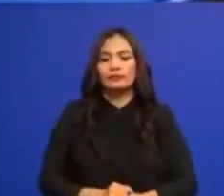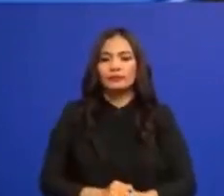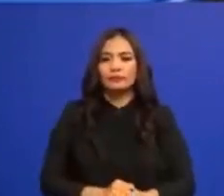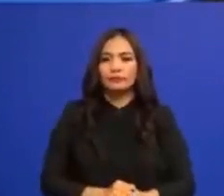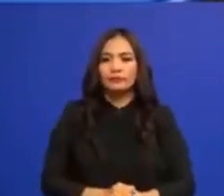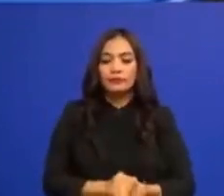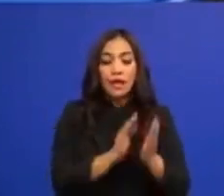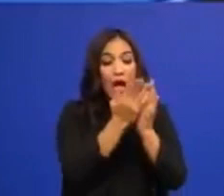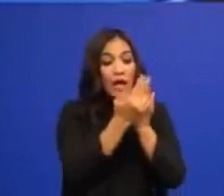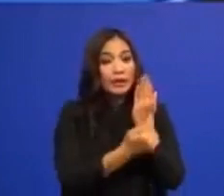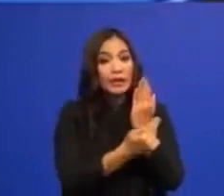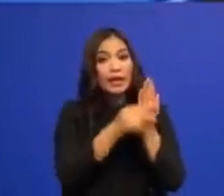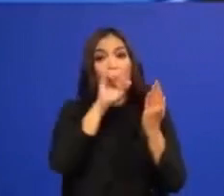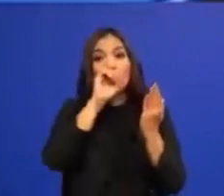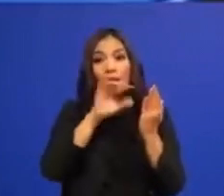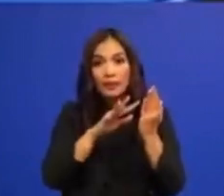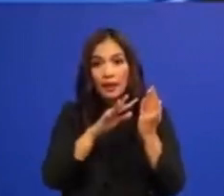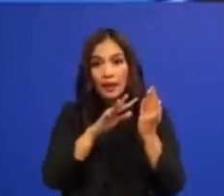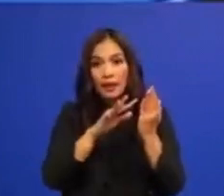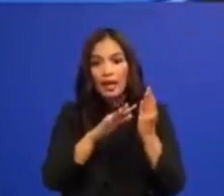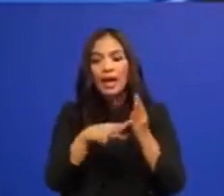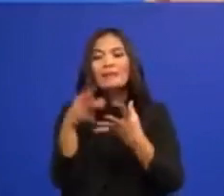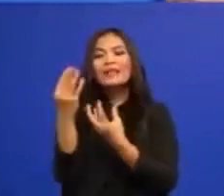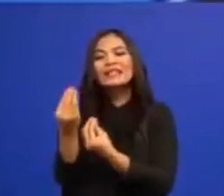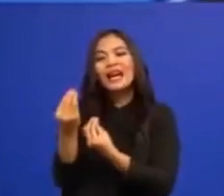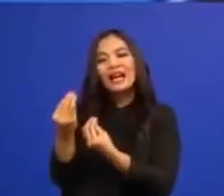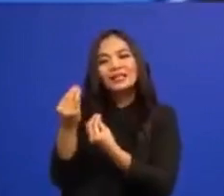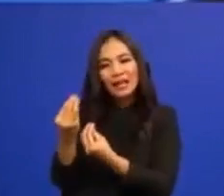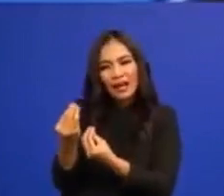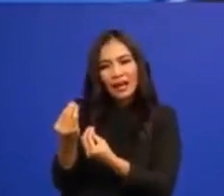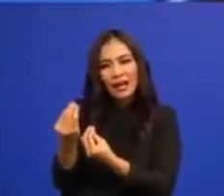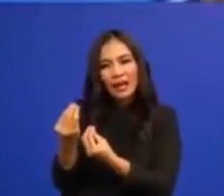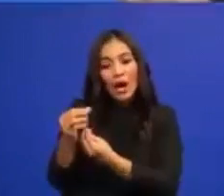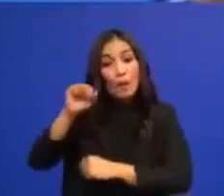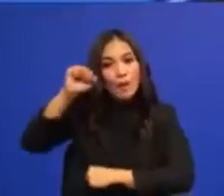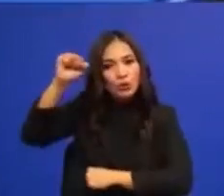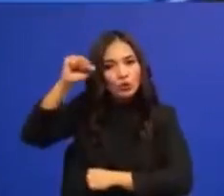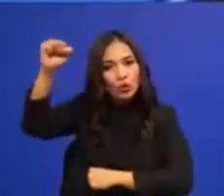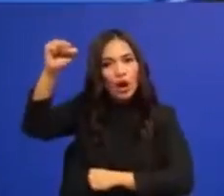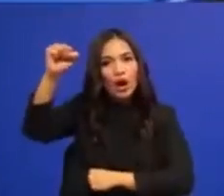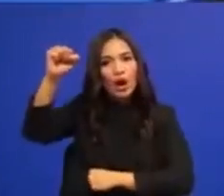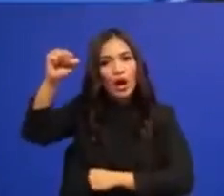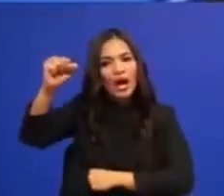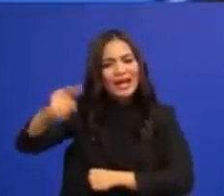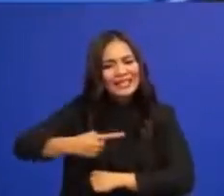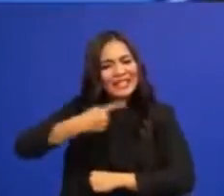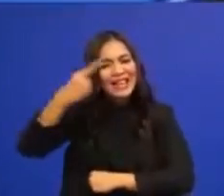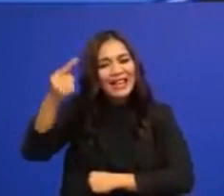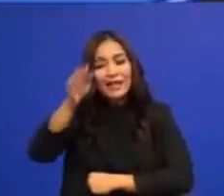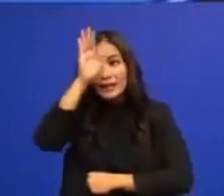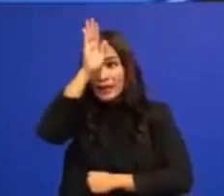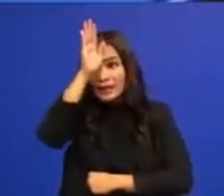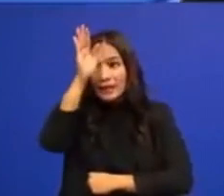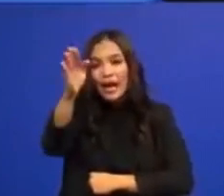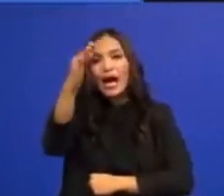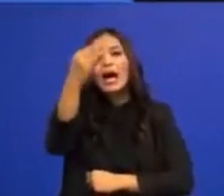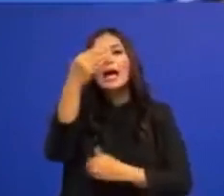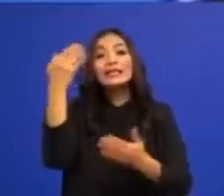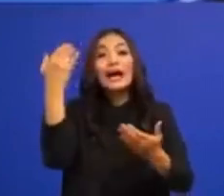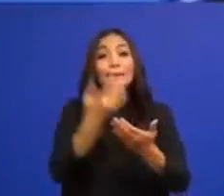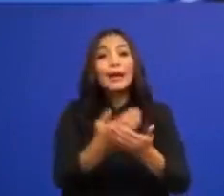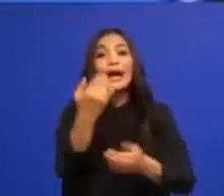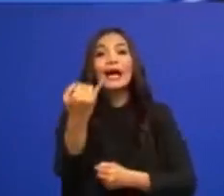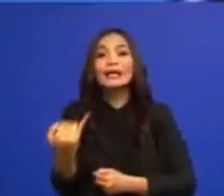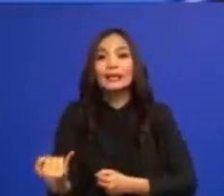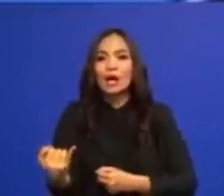Alkitab jelas berkata kok, berjaga-jagalah, berjuanglah, setialah sampai akhir.